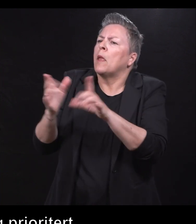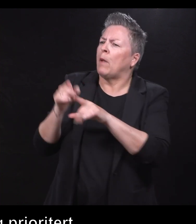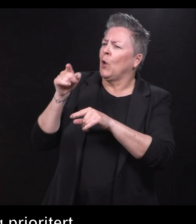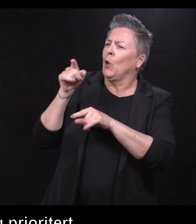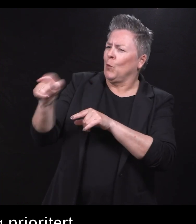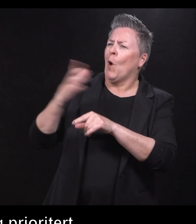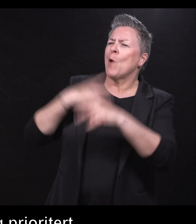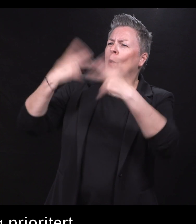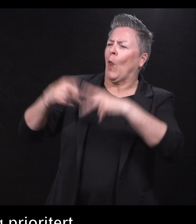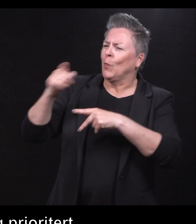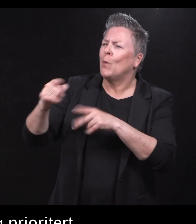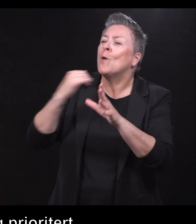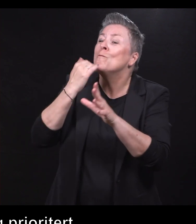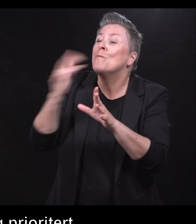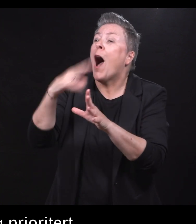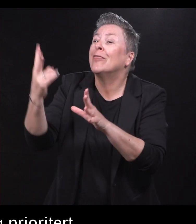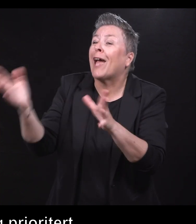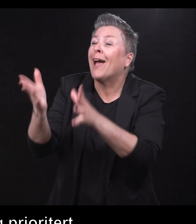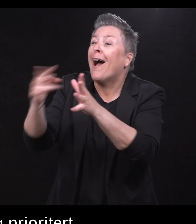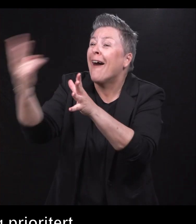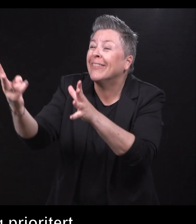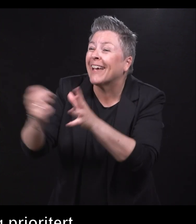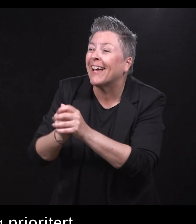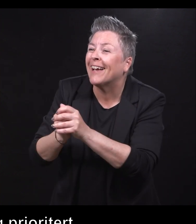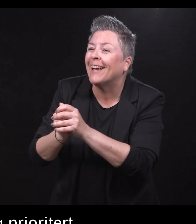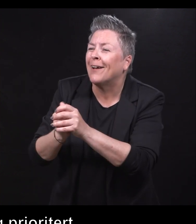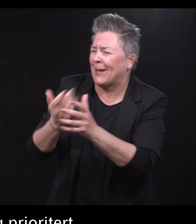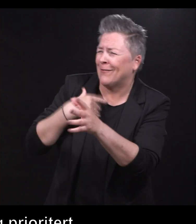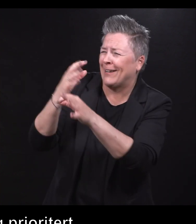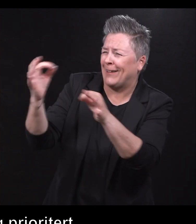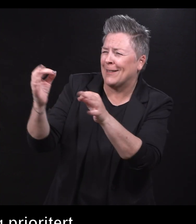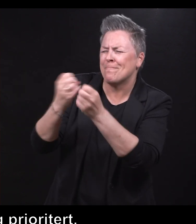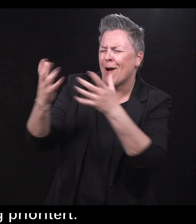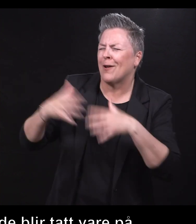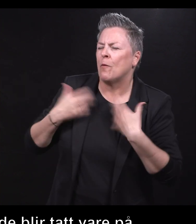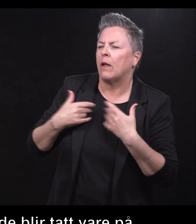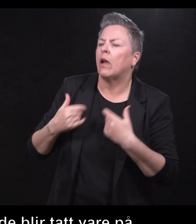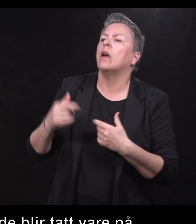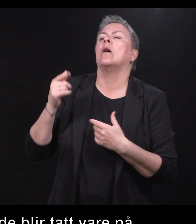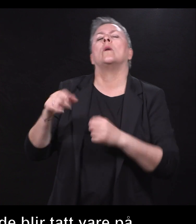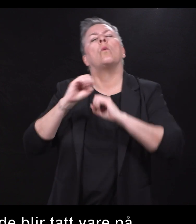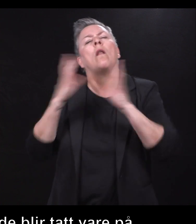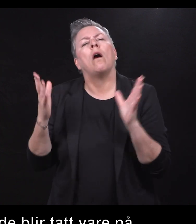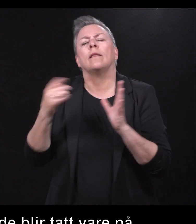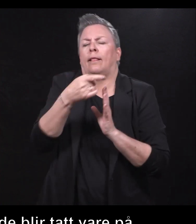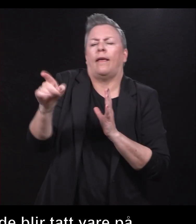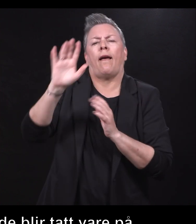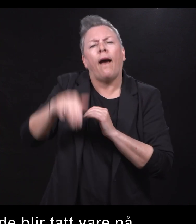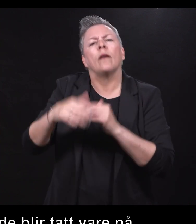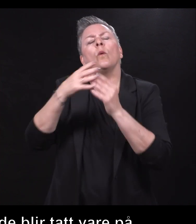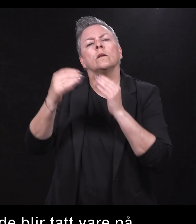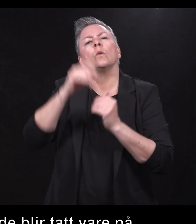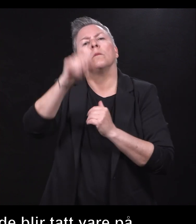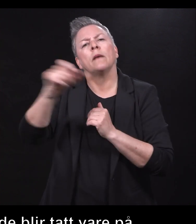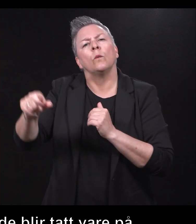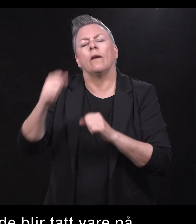andre, og det er jo også mange som opplever. Det er veldig fint. dere er åpenbart ressurspersoner. Ja. Det er